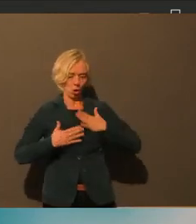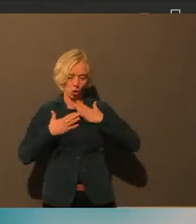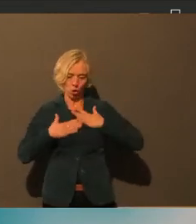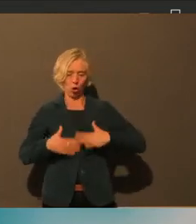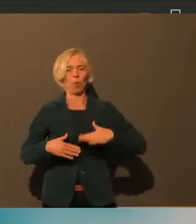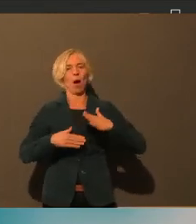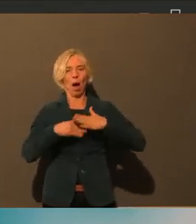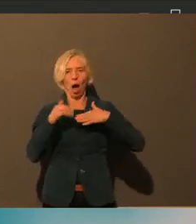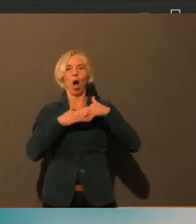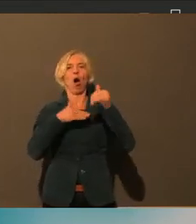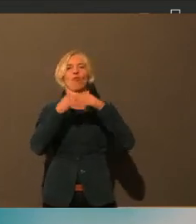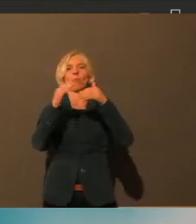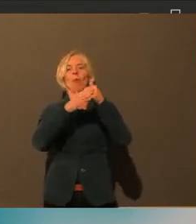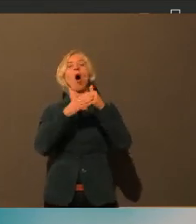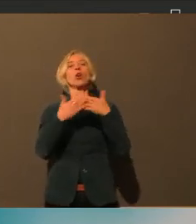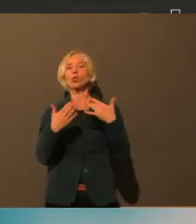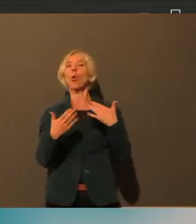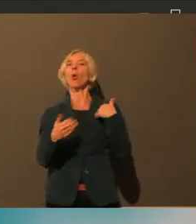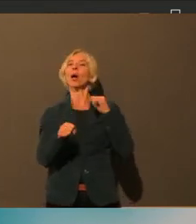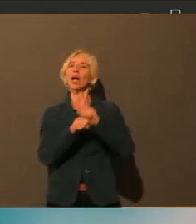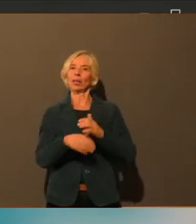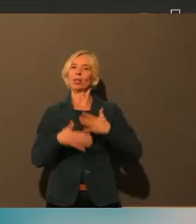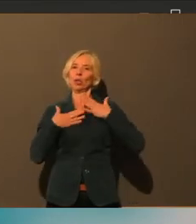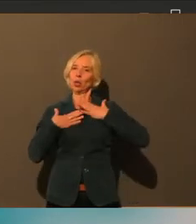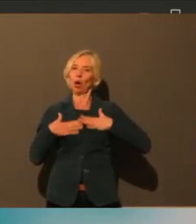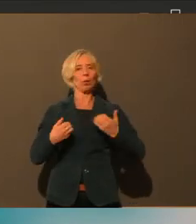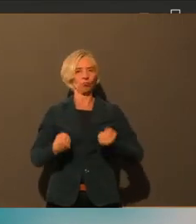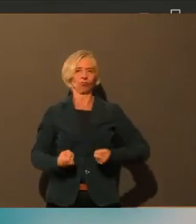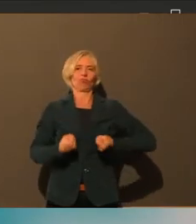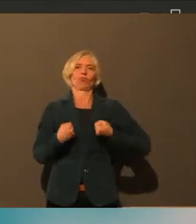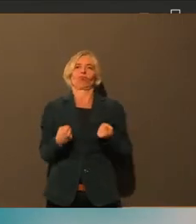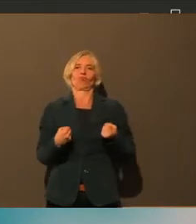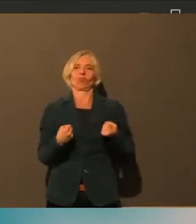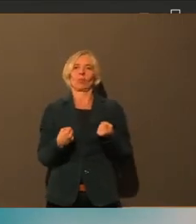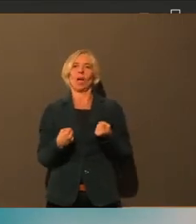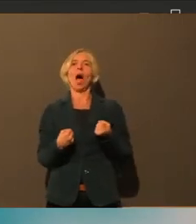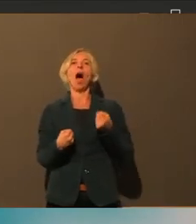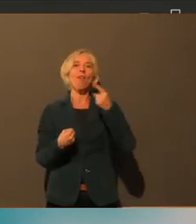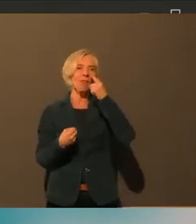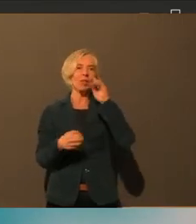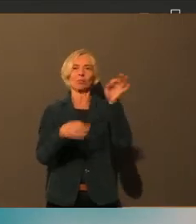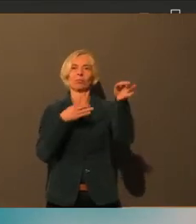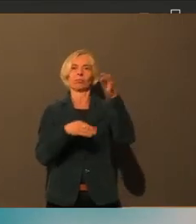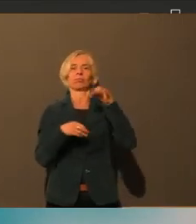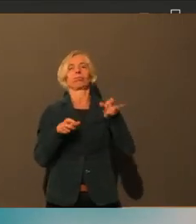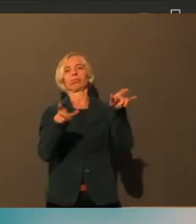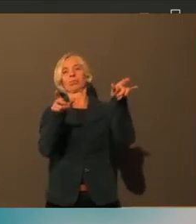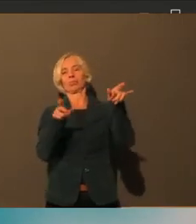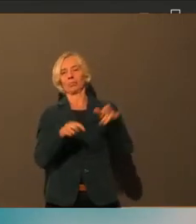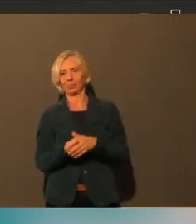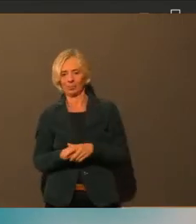Grundimmunität wenigstens auf die schnelle aufgebaut werden kann durch spezielle Präparate.